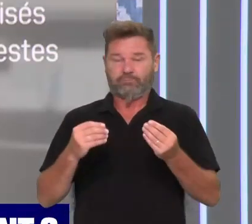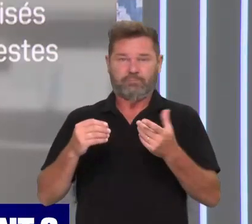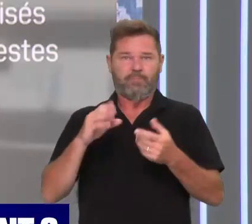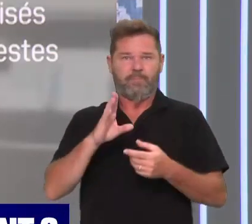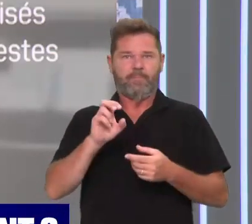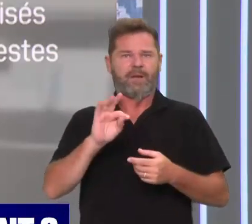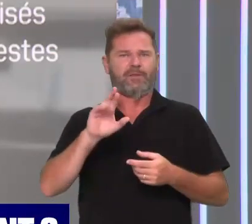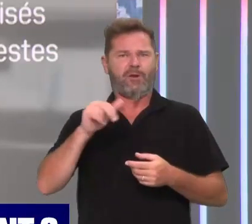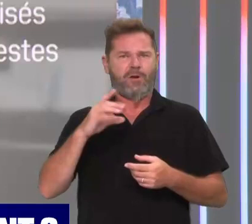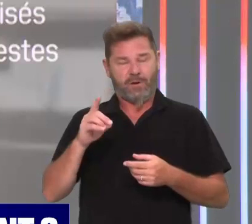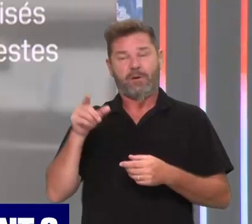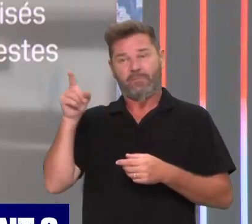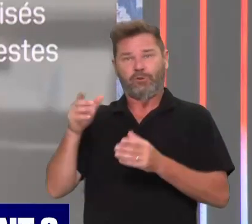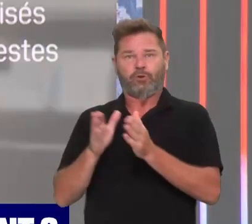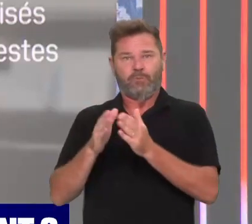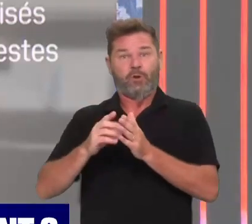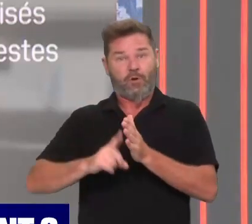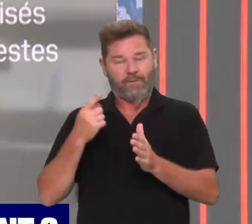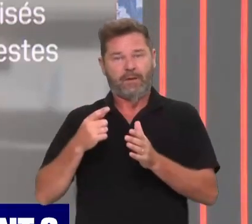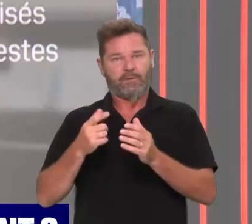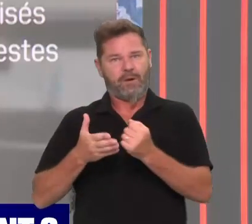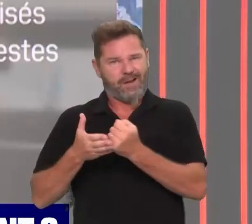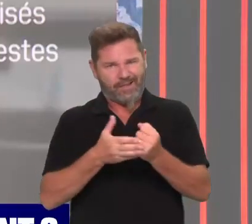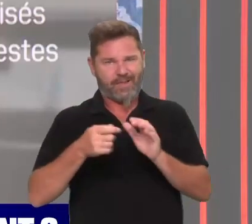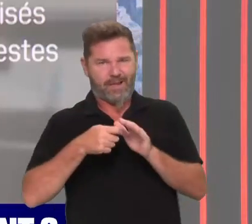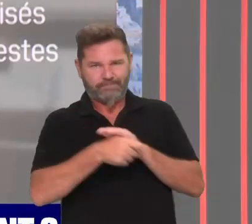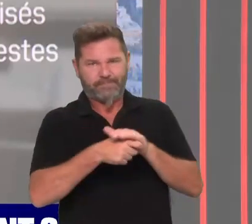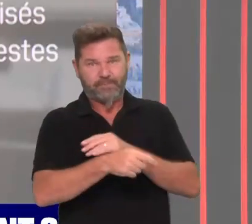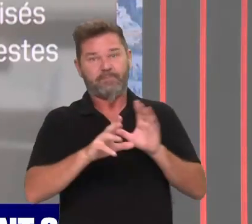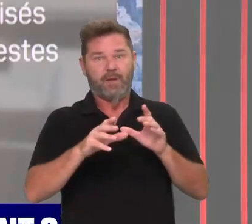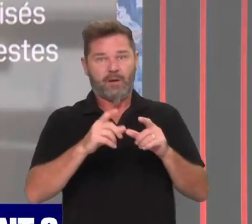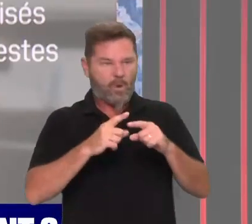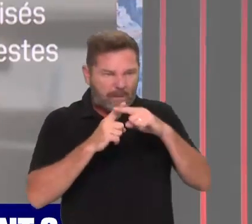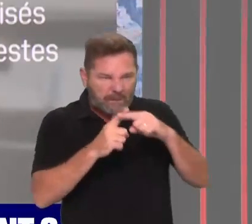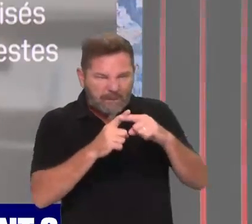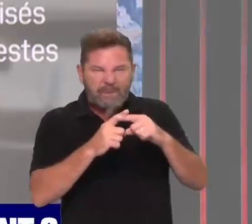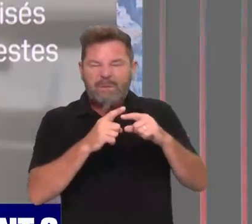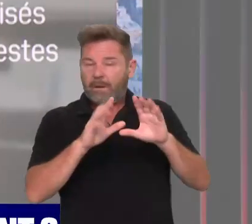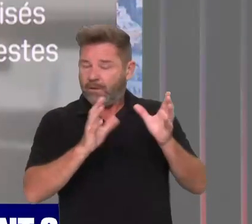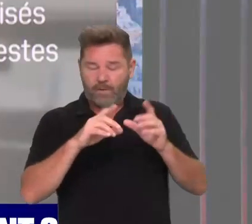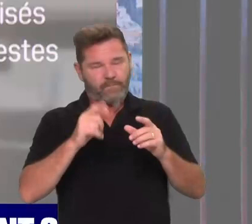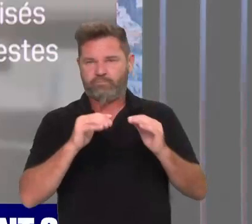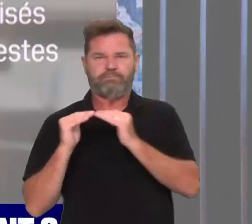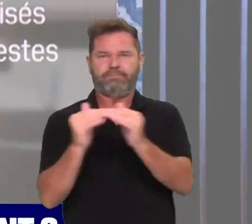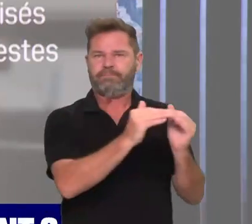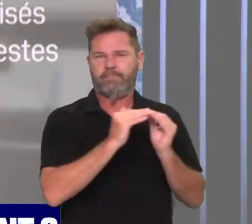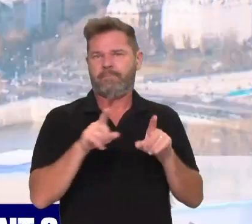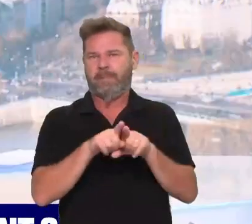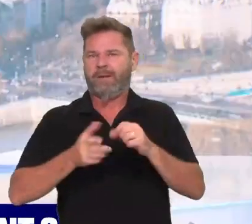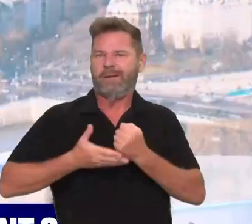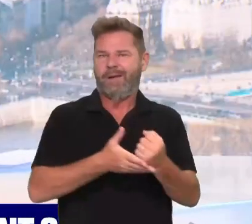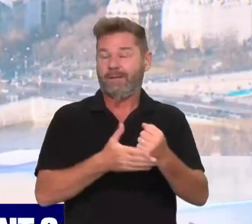à l'État de renouveler ces aides. Mais cette fois-ci, de manière moins ciblée, plus globale, plus équitable. Merci beaucoup Fanny pour toutes ces